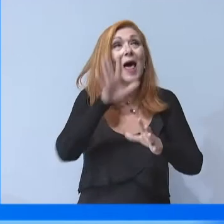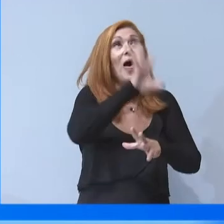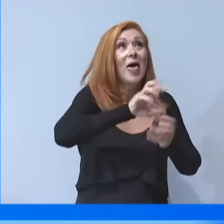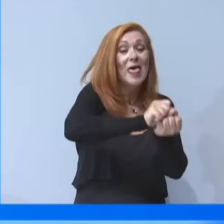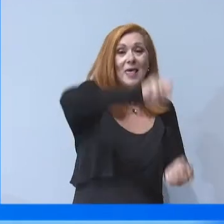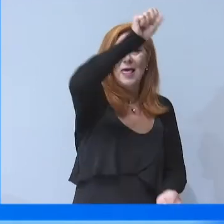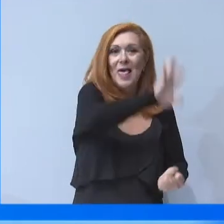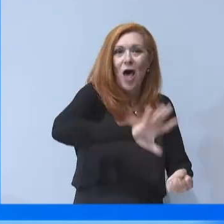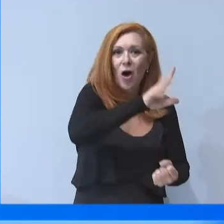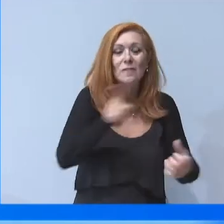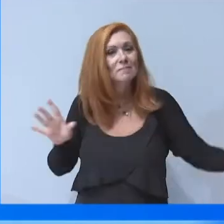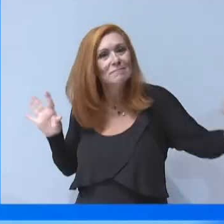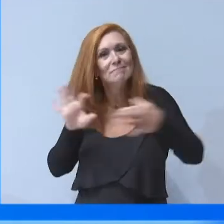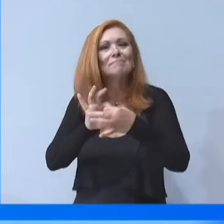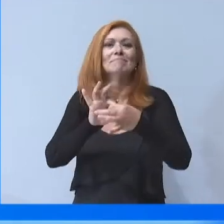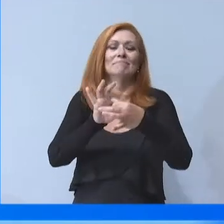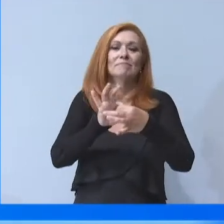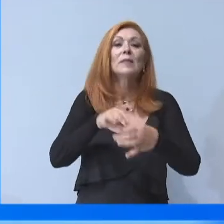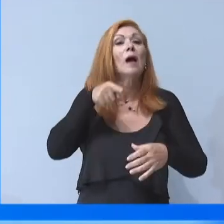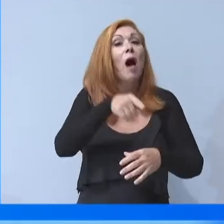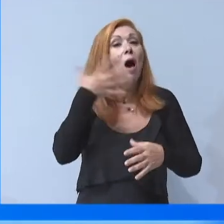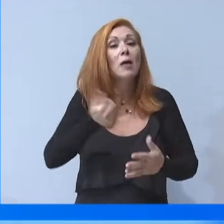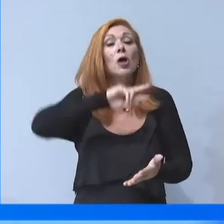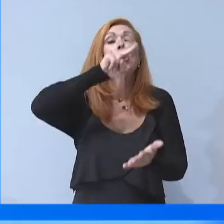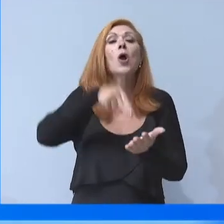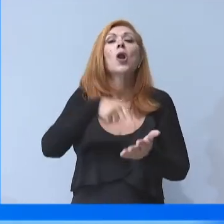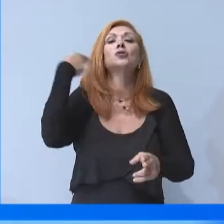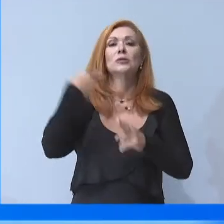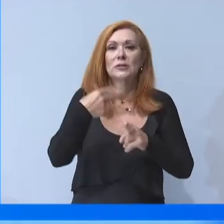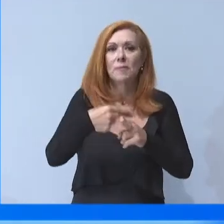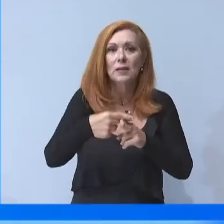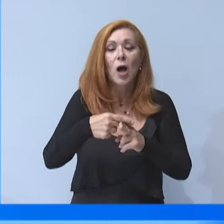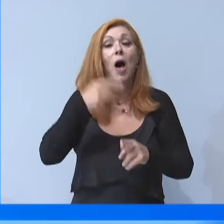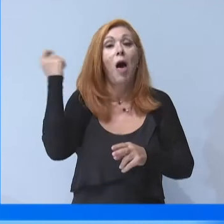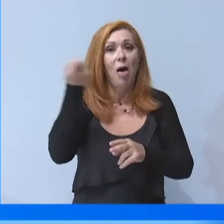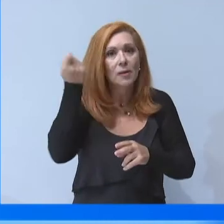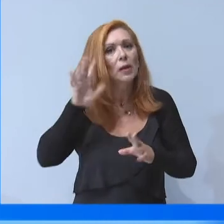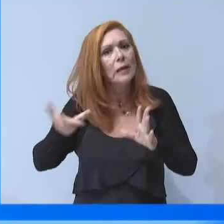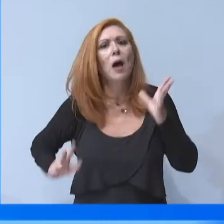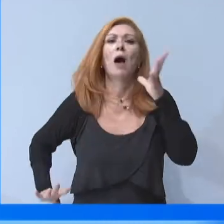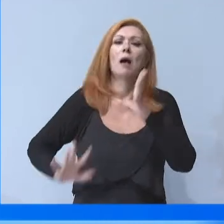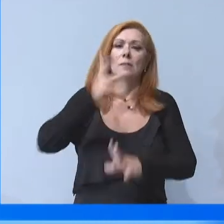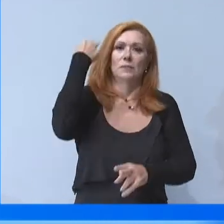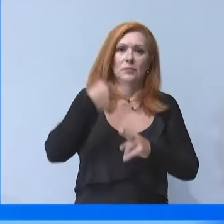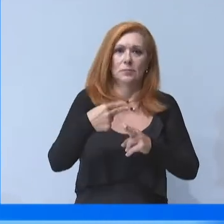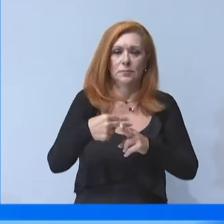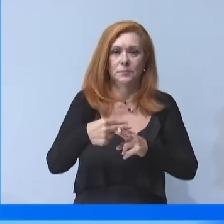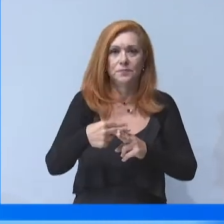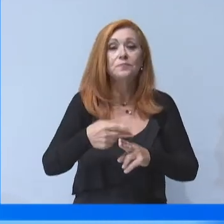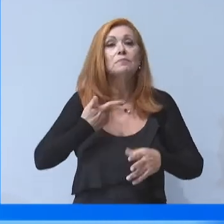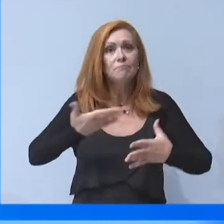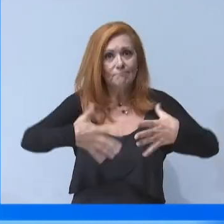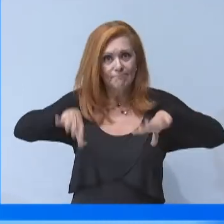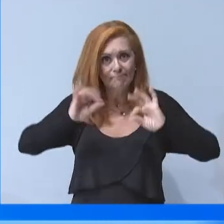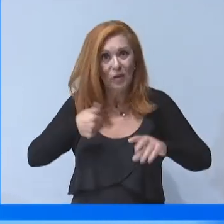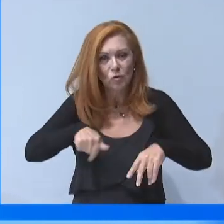δικαιούνται και μπορούν να διαδραματίσουν, ρόλο εθνικής και αναπτυξιακής σημασίας. Ξεκινήσαμε και δεν σταματάμε